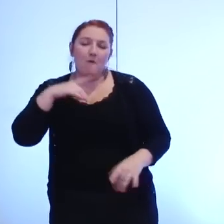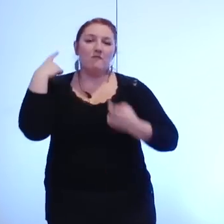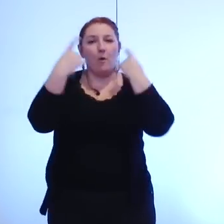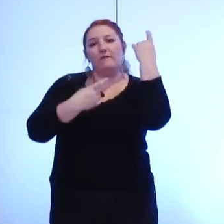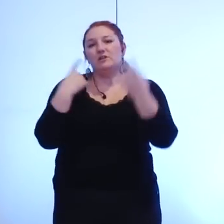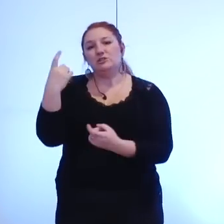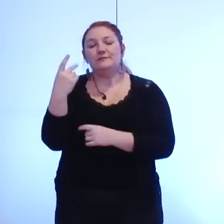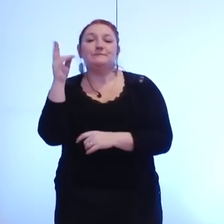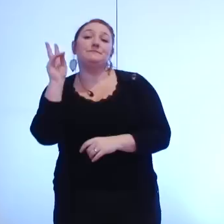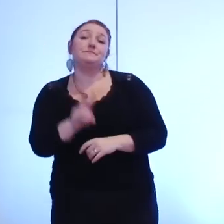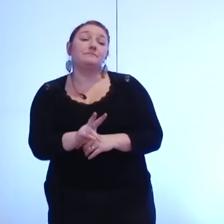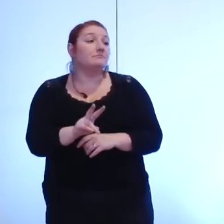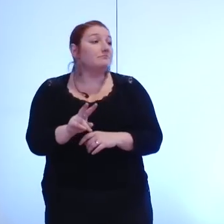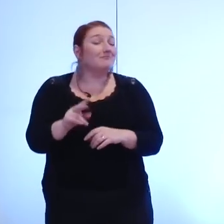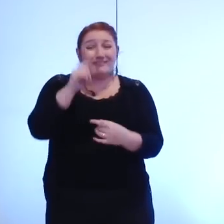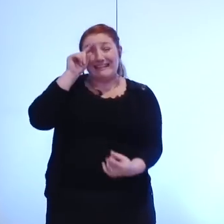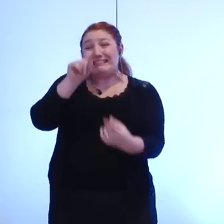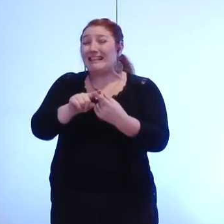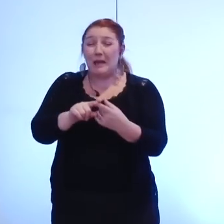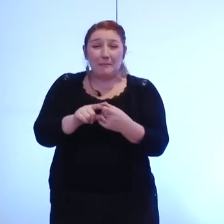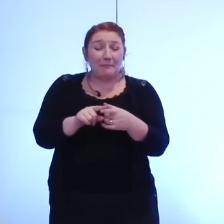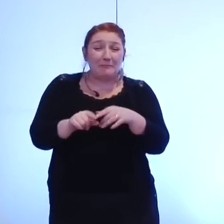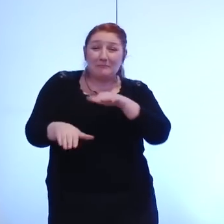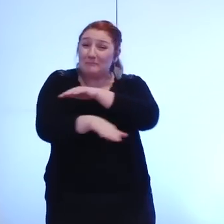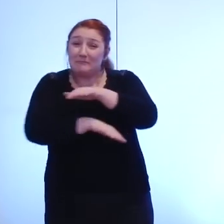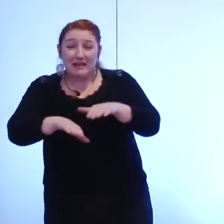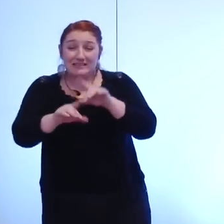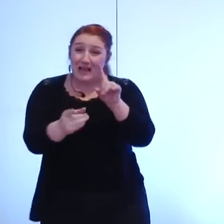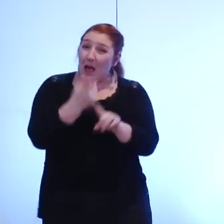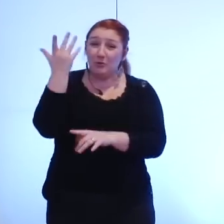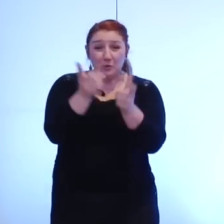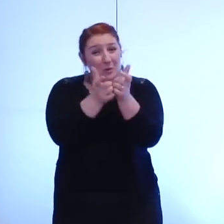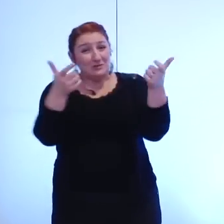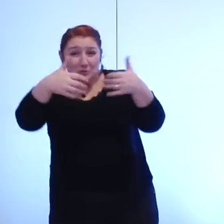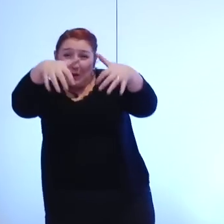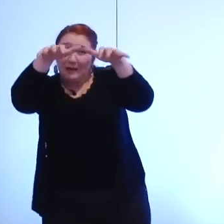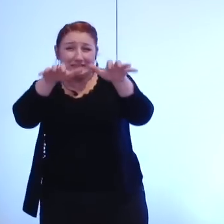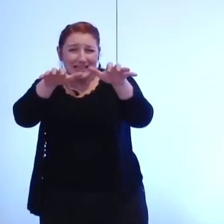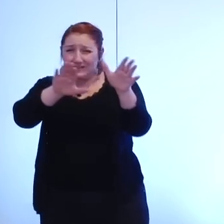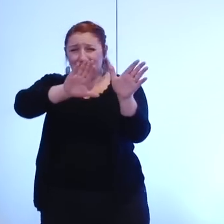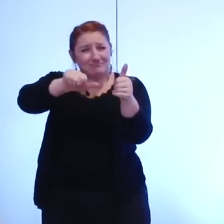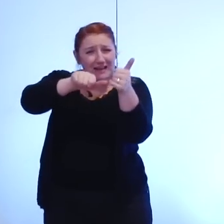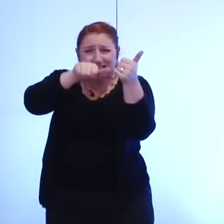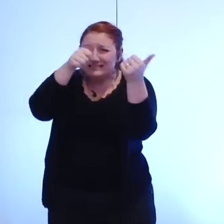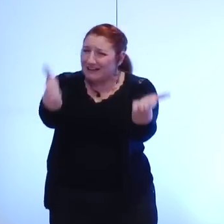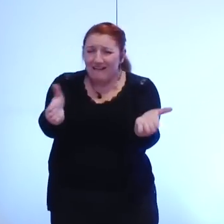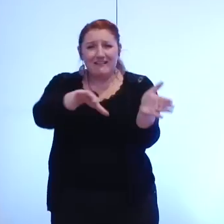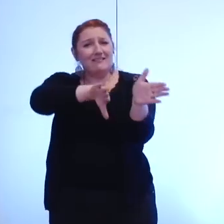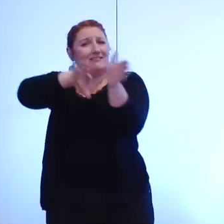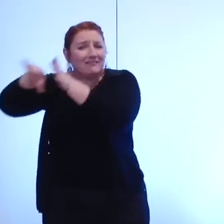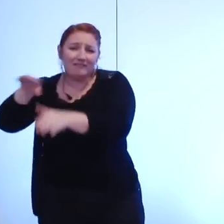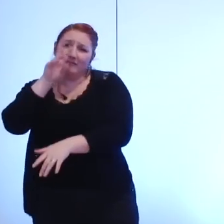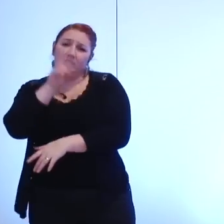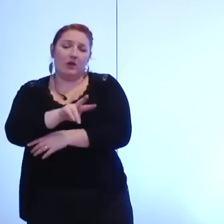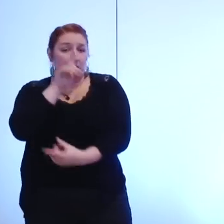de base n'est pas encore une fois la structuration administrative la seule et unique question qui demeure c'est finalement